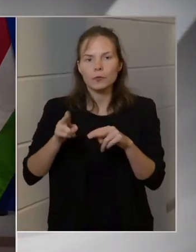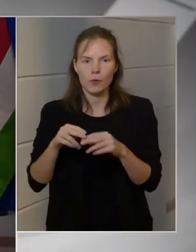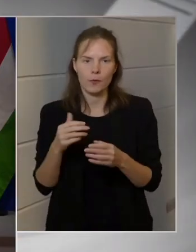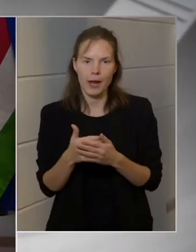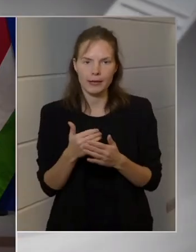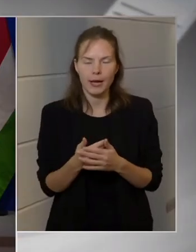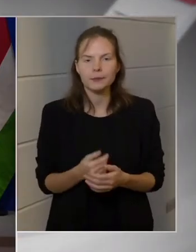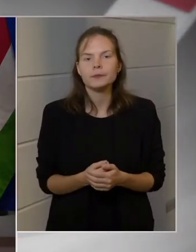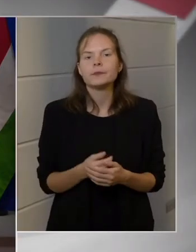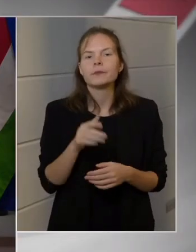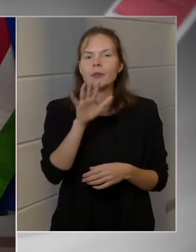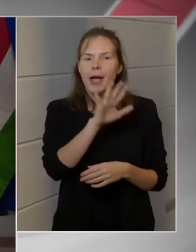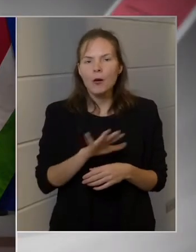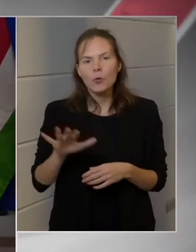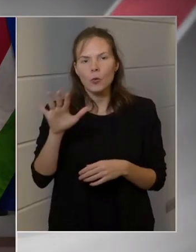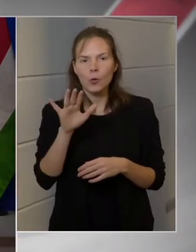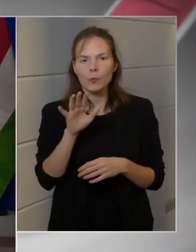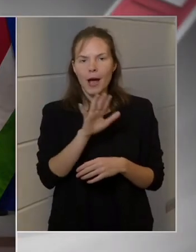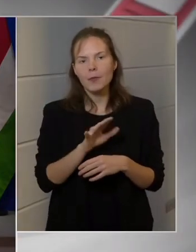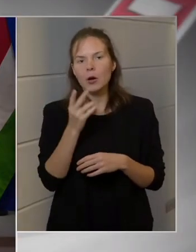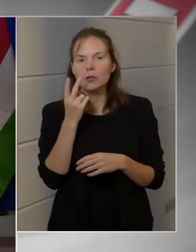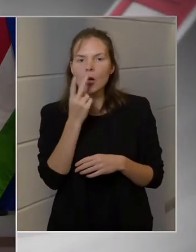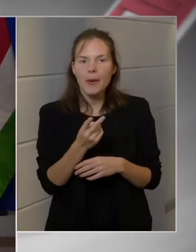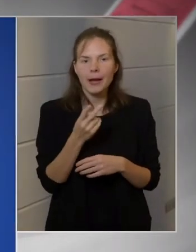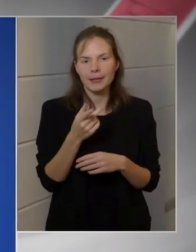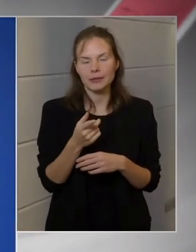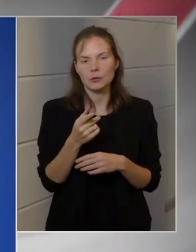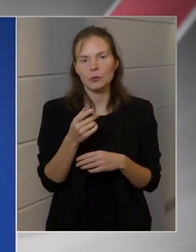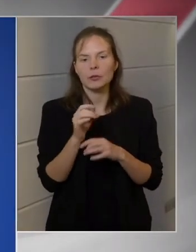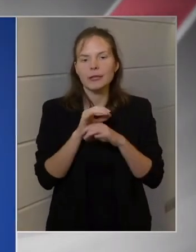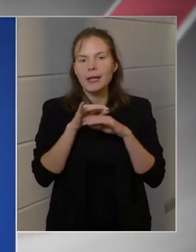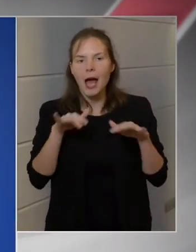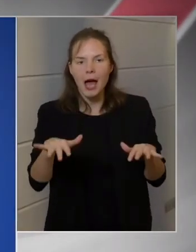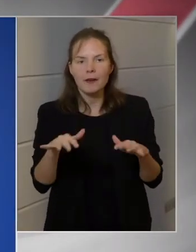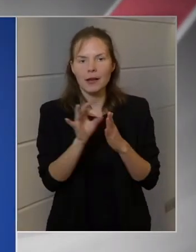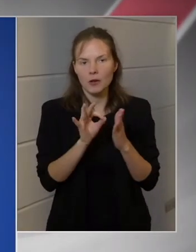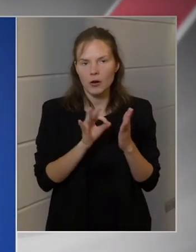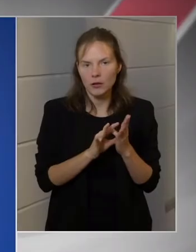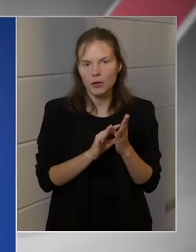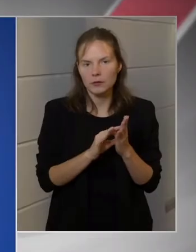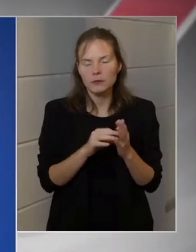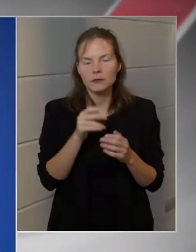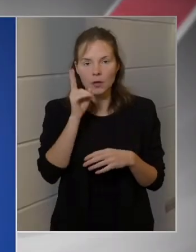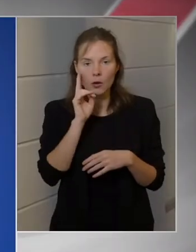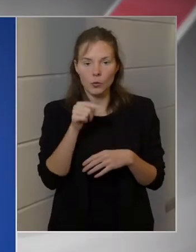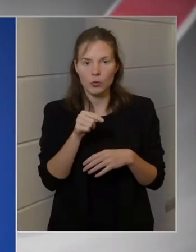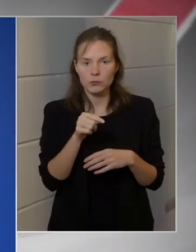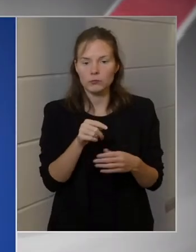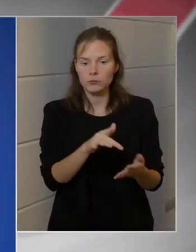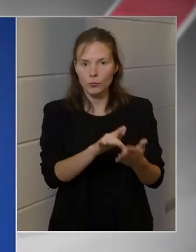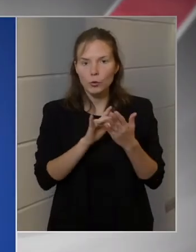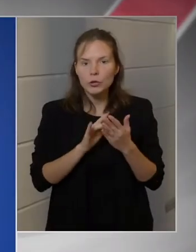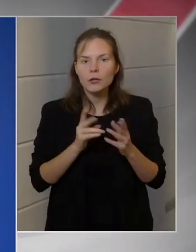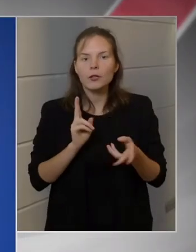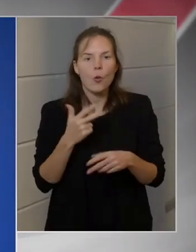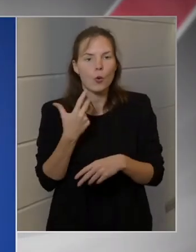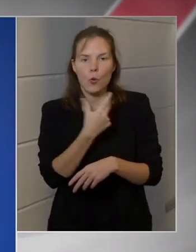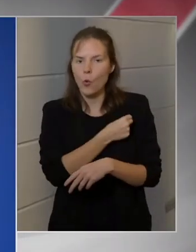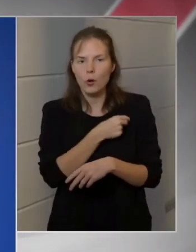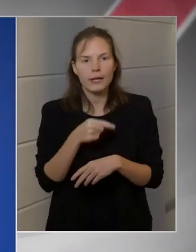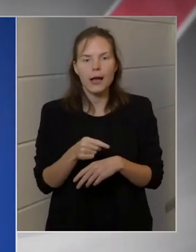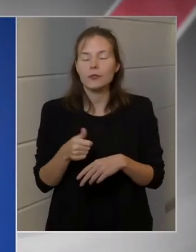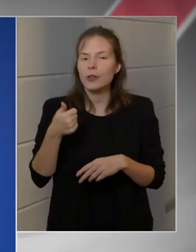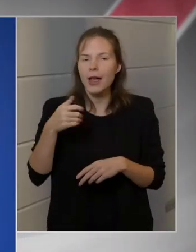Európában megnézzük a járvány negyedik hullámának adatait, akkor egyértelműen azt igazolja vissza, hogy az oltás az